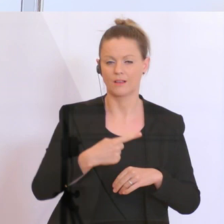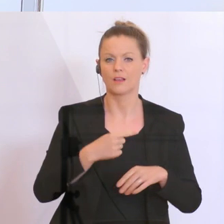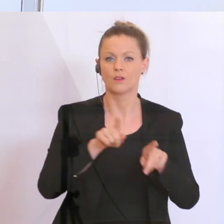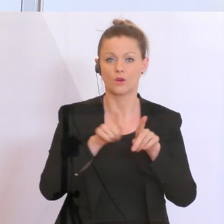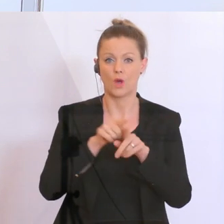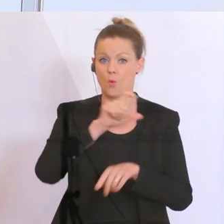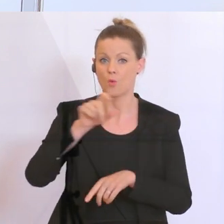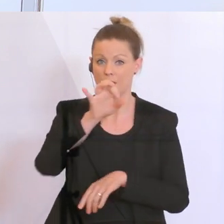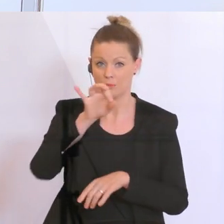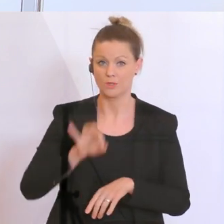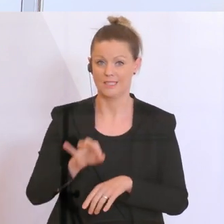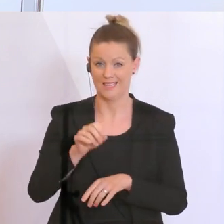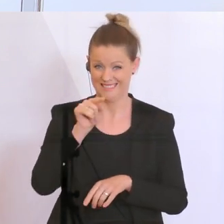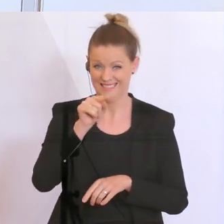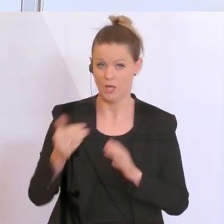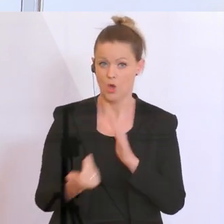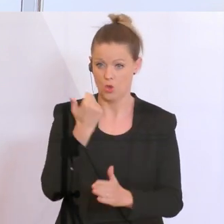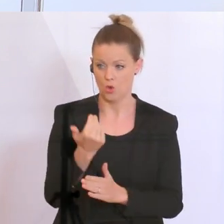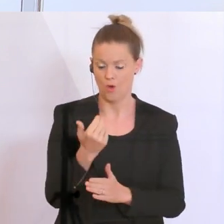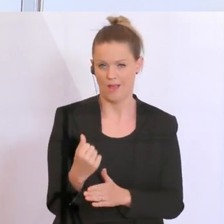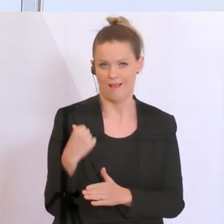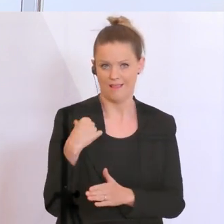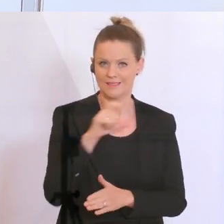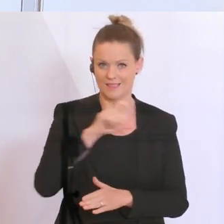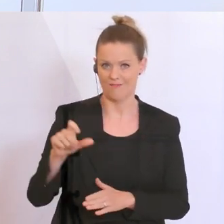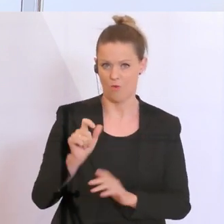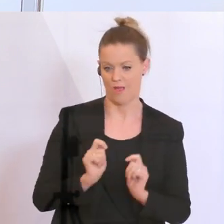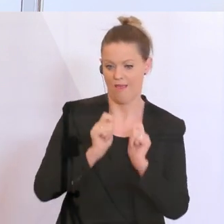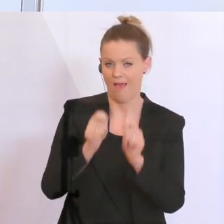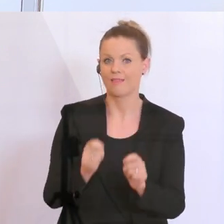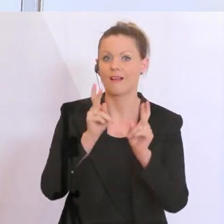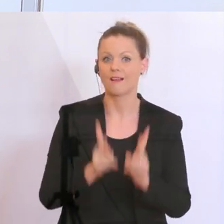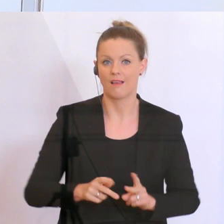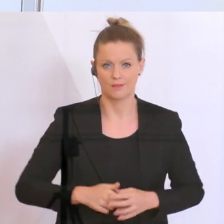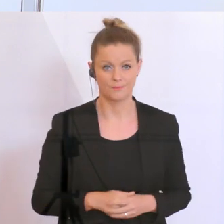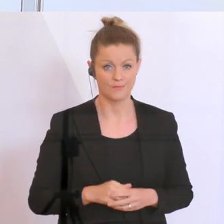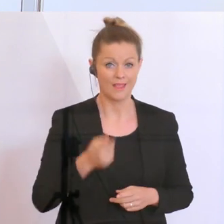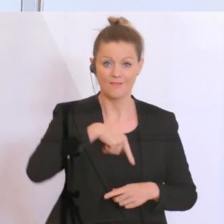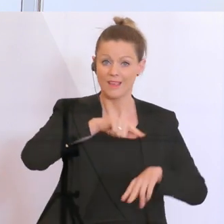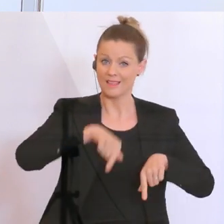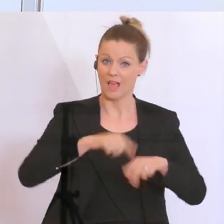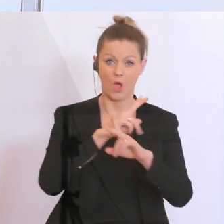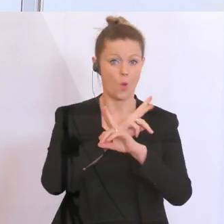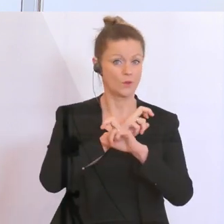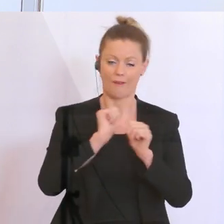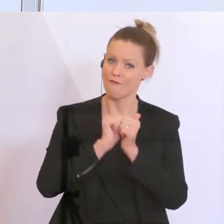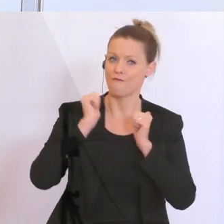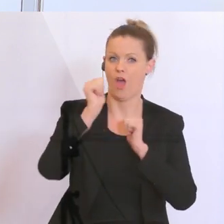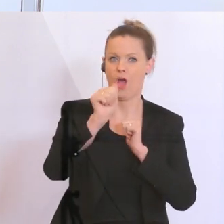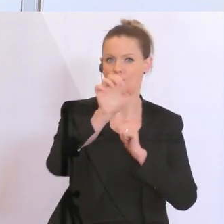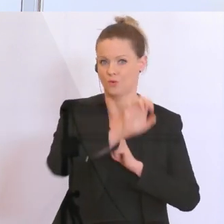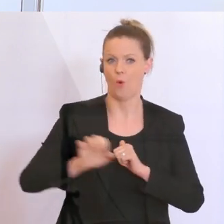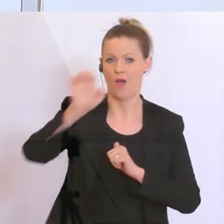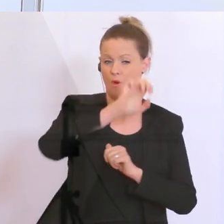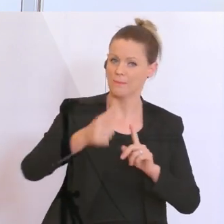-prozentige Haftung, die seit vorletzter Woche beantragt werden kann. Wir sind hier in Österreich einer der Vorreiter in Europa.